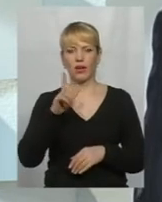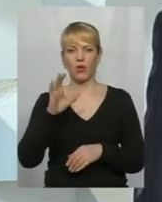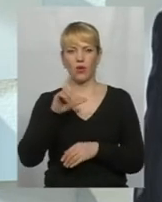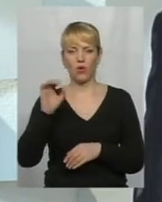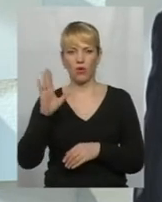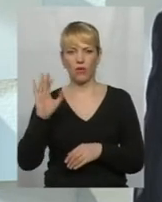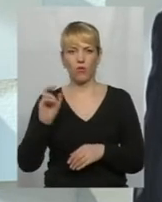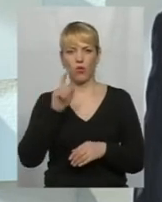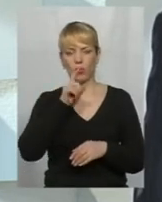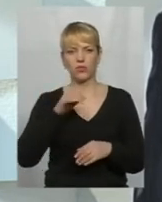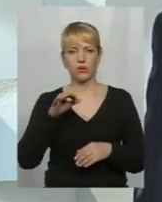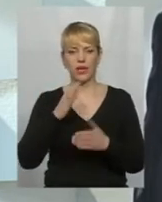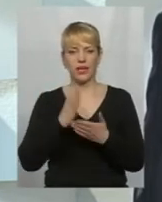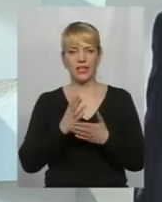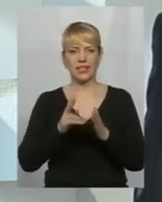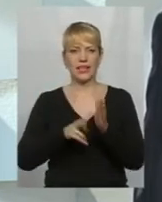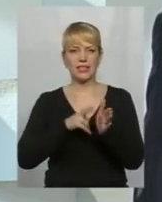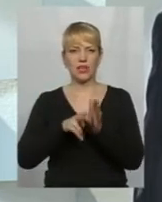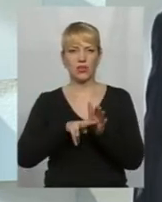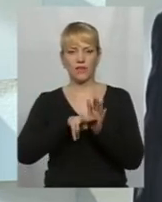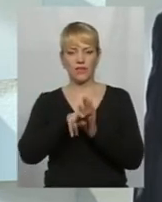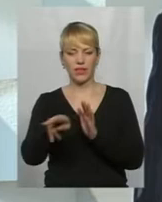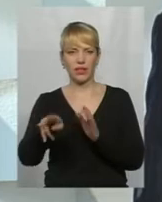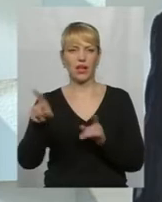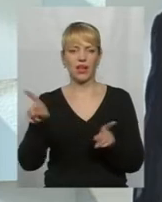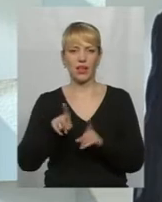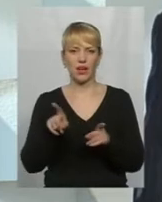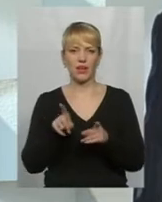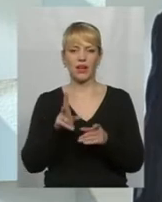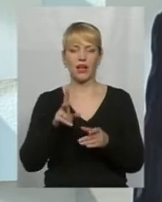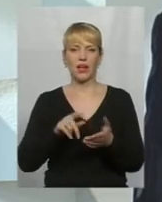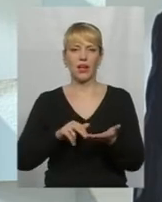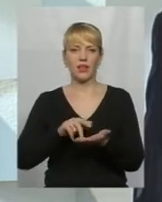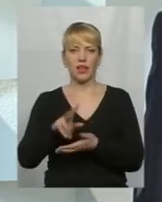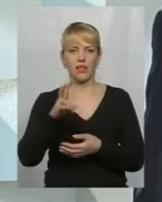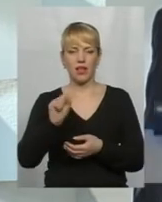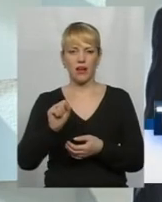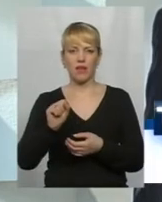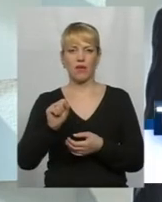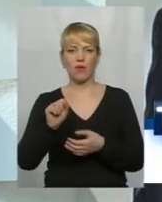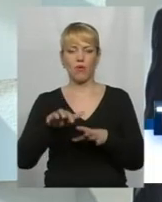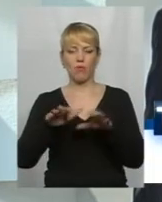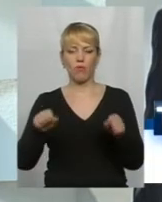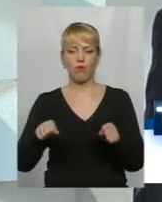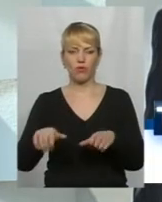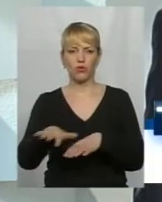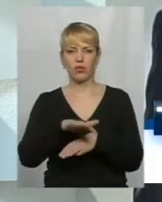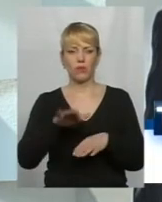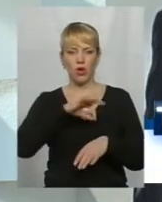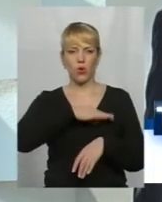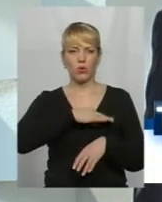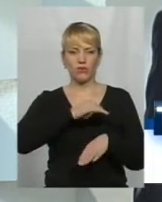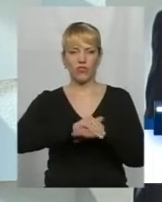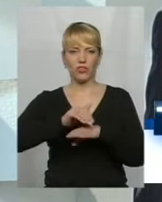знодорожна вітка, яка йде на окуповану територію. Розвідники фіксували